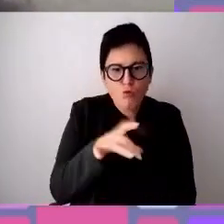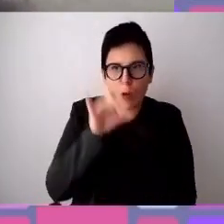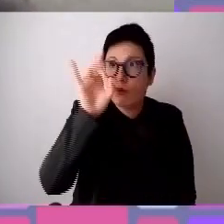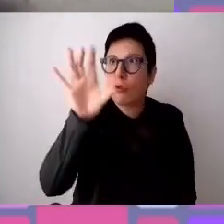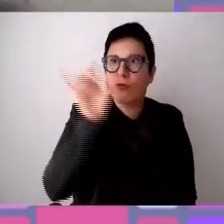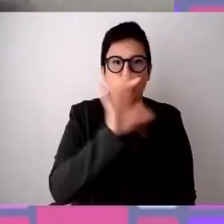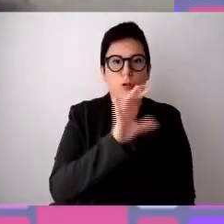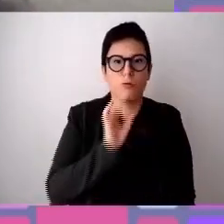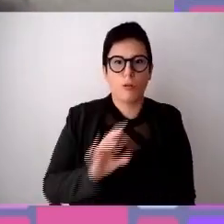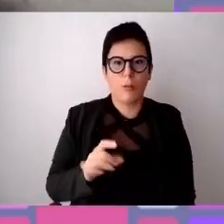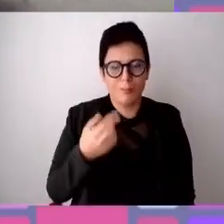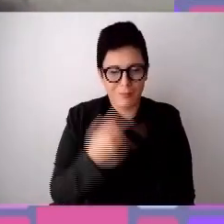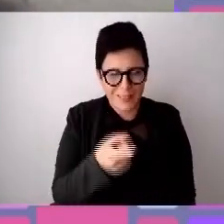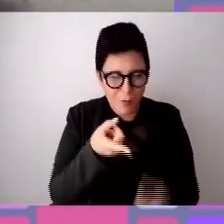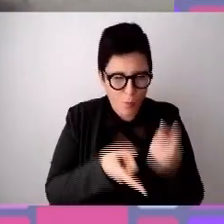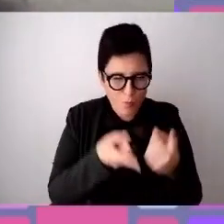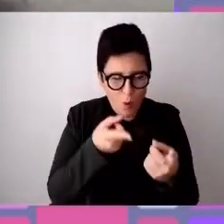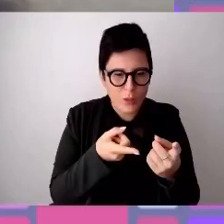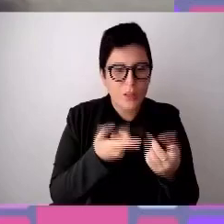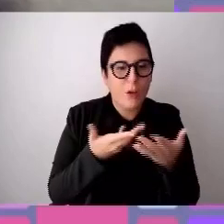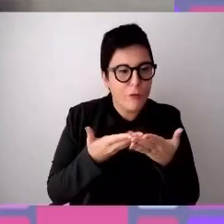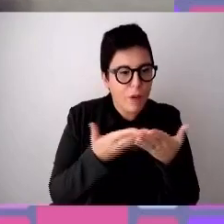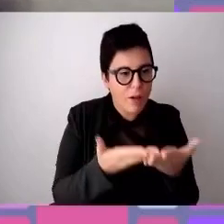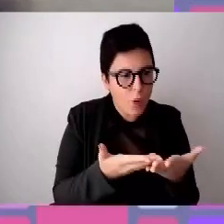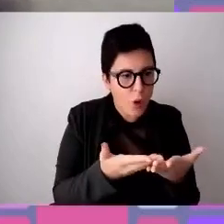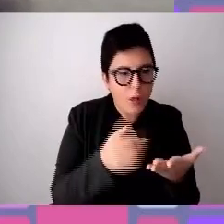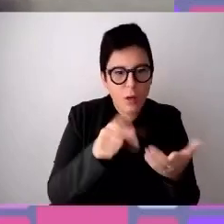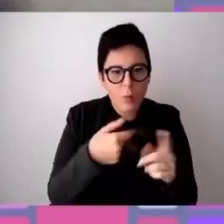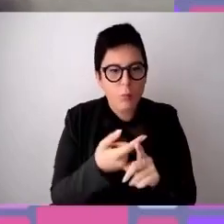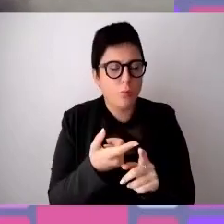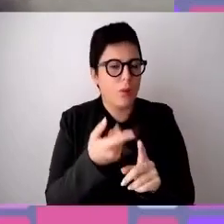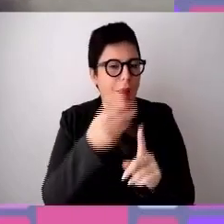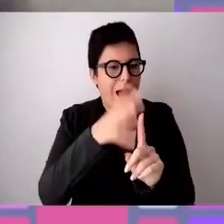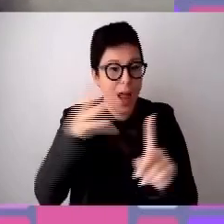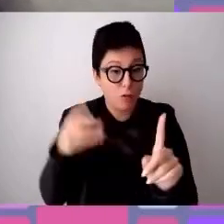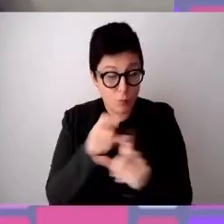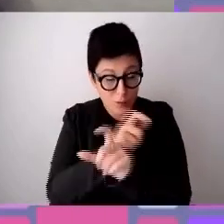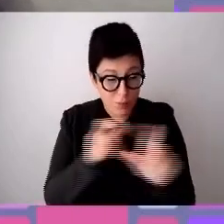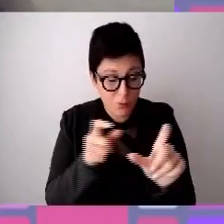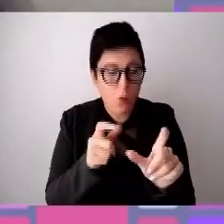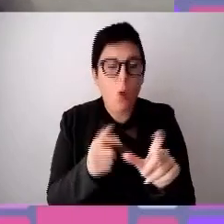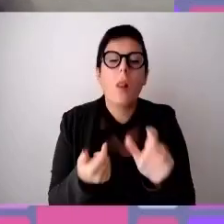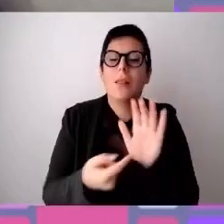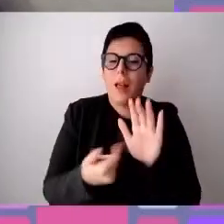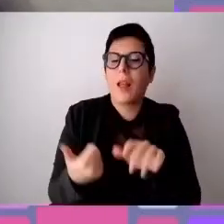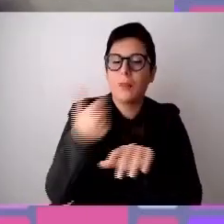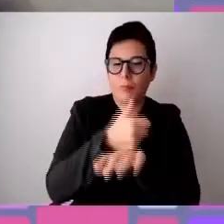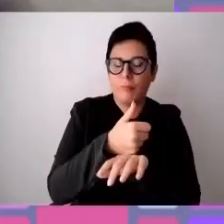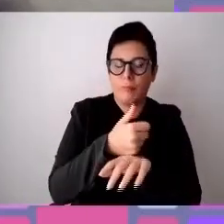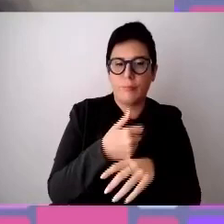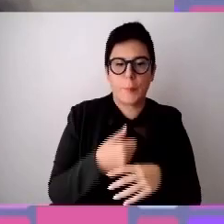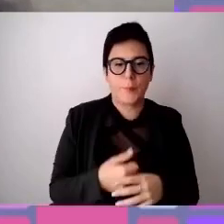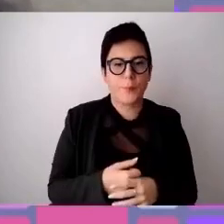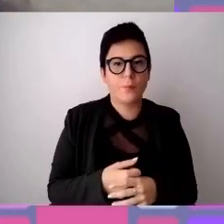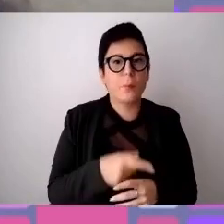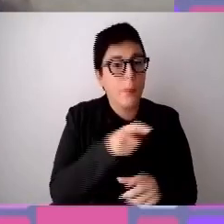politiche a favore e per le persone LGBT, per la formazione dei diritti delle persone LGBT